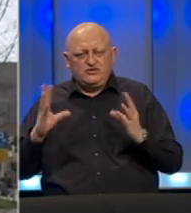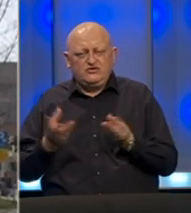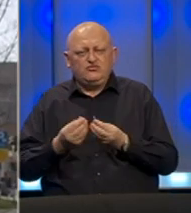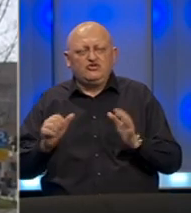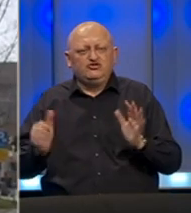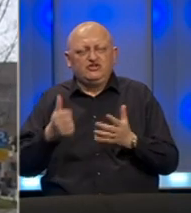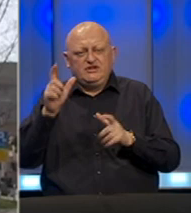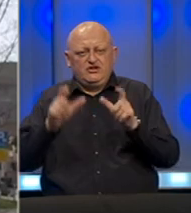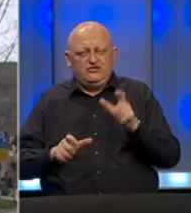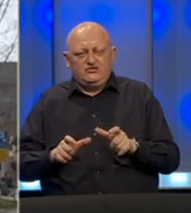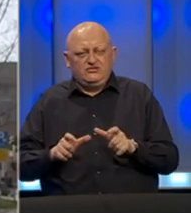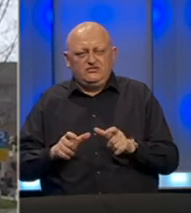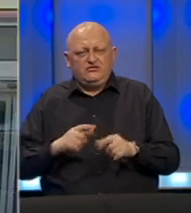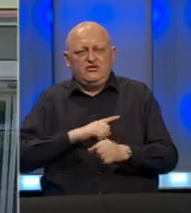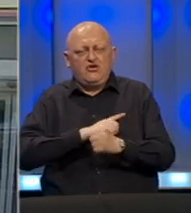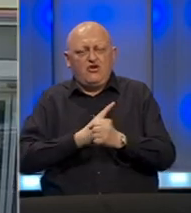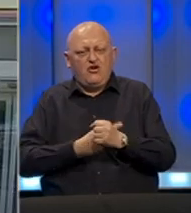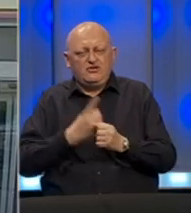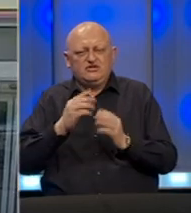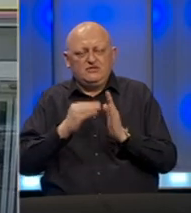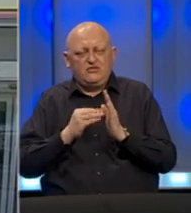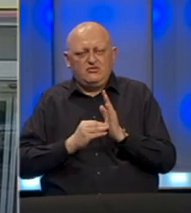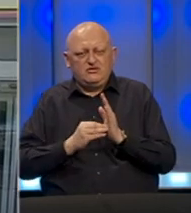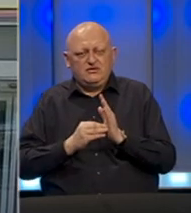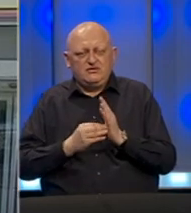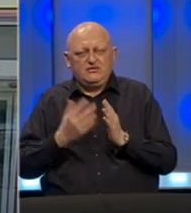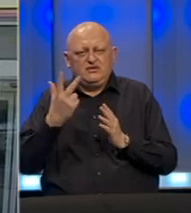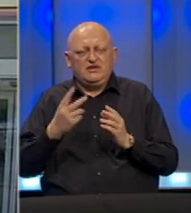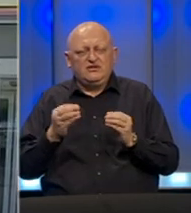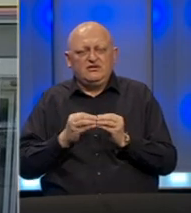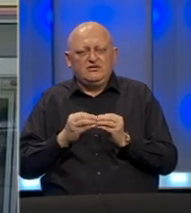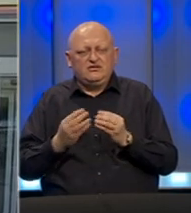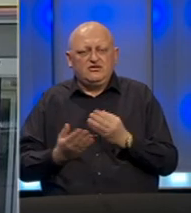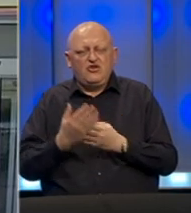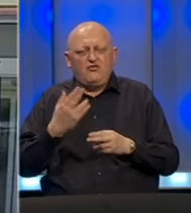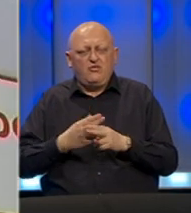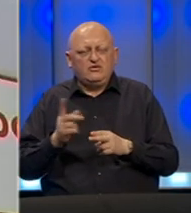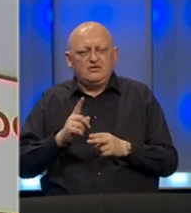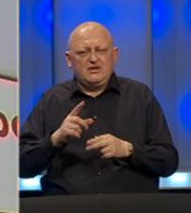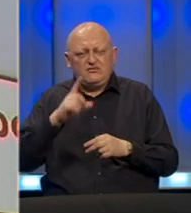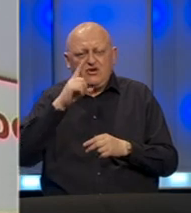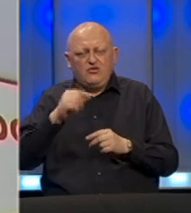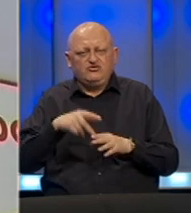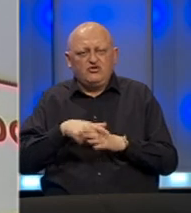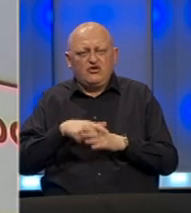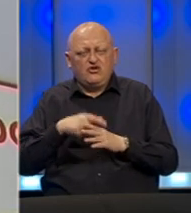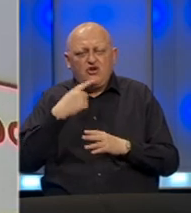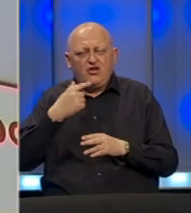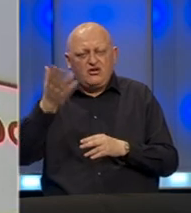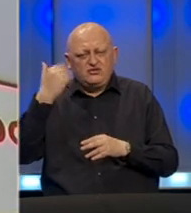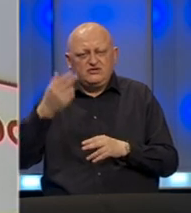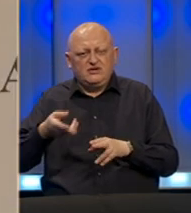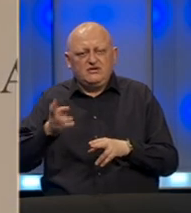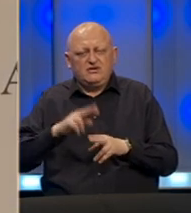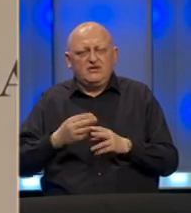16 osoba. Ohrabrujući je i podatak da od 3. aprila novo zaraženih nema u općini Konjice, koja je ranije bila